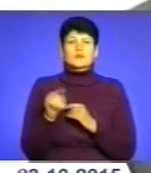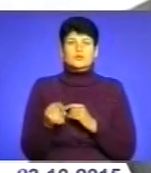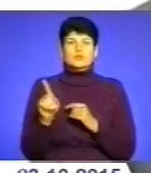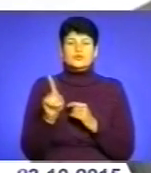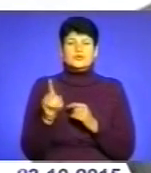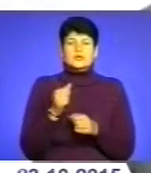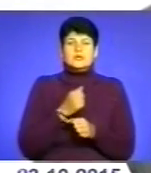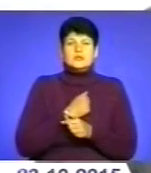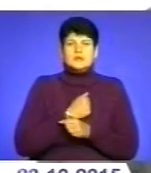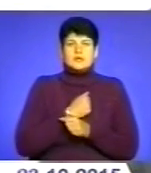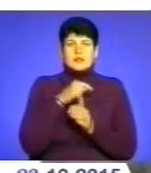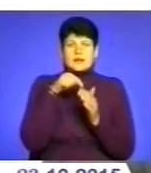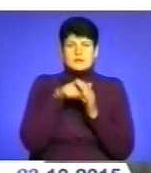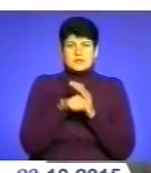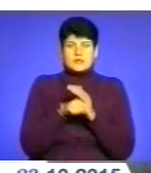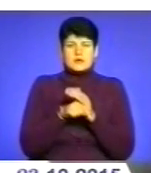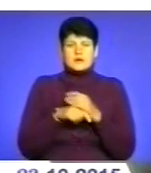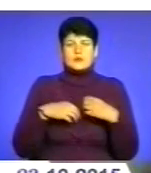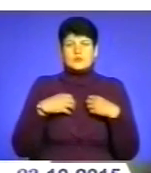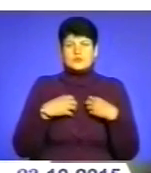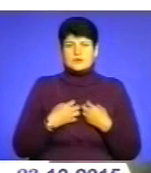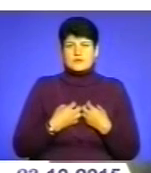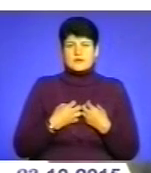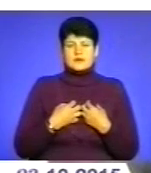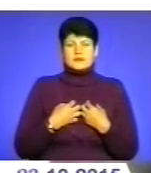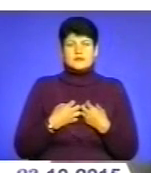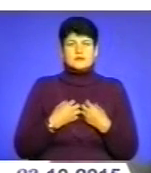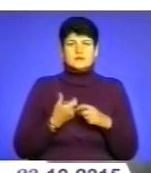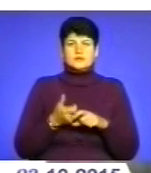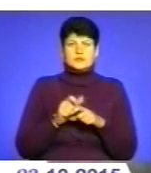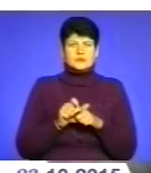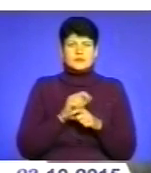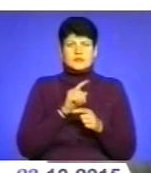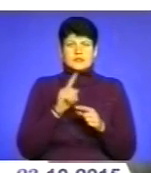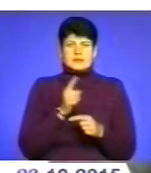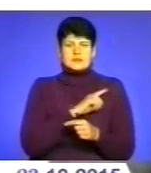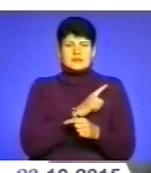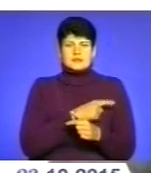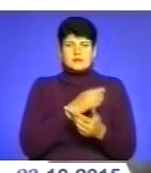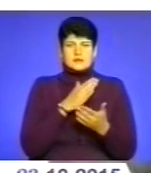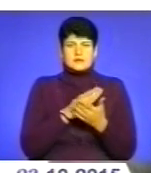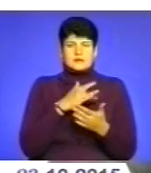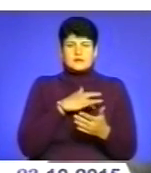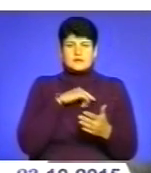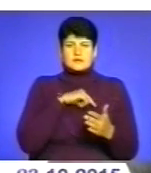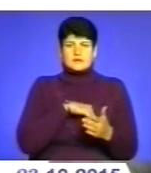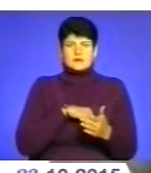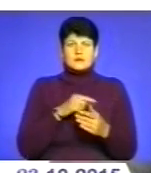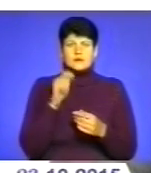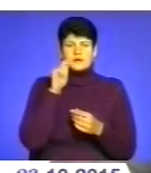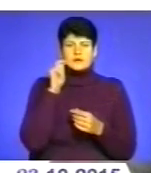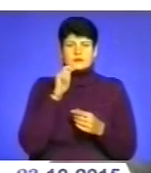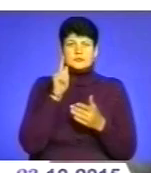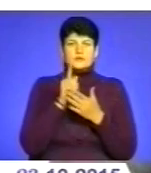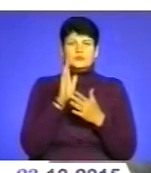жаль, глибина розшарування і зневіри настільки глибоко зайшла в серце кожного українця, що повинно бути якесь